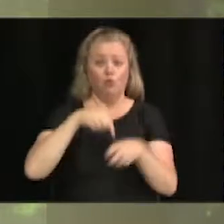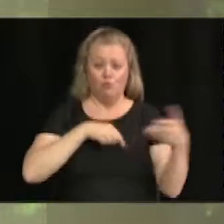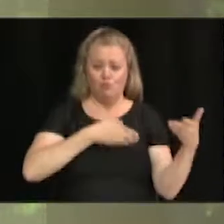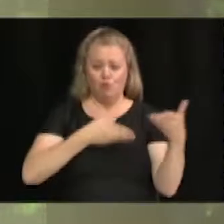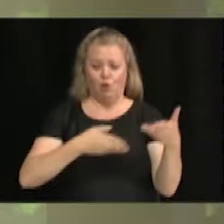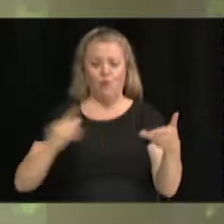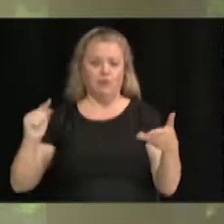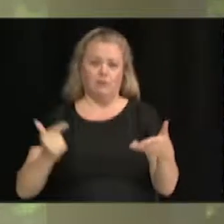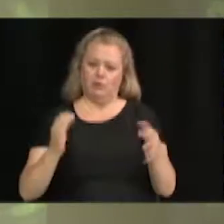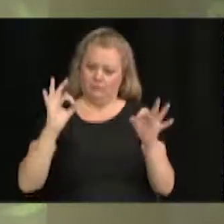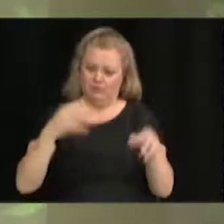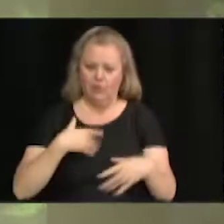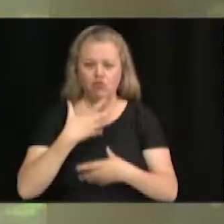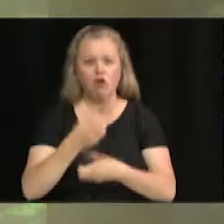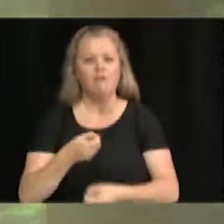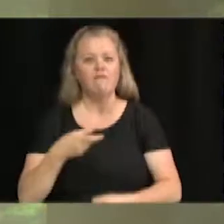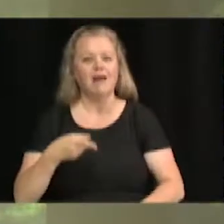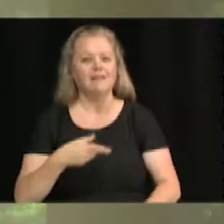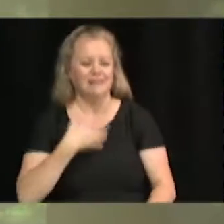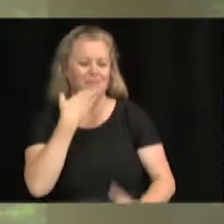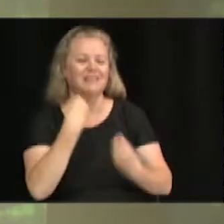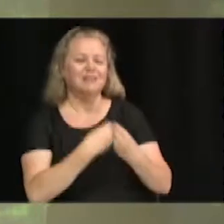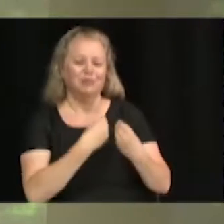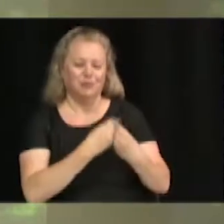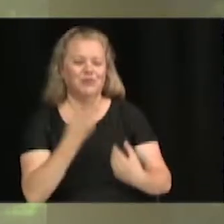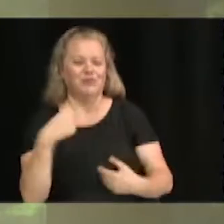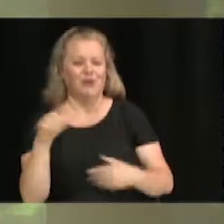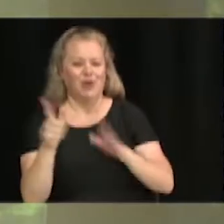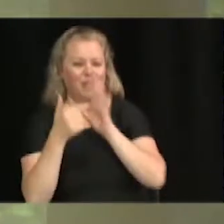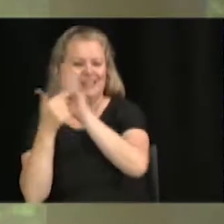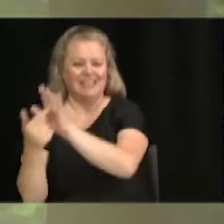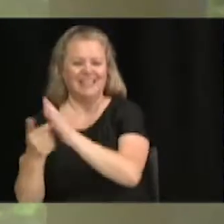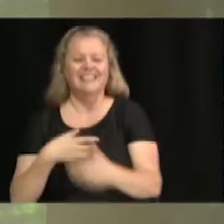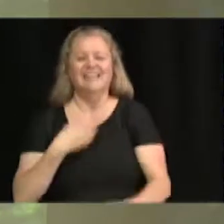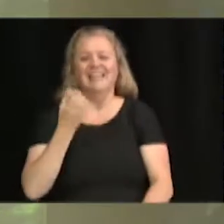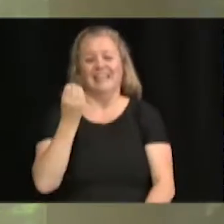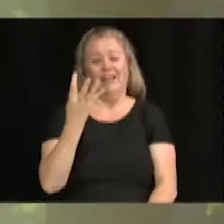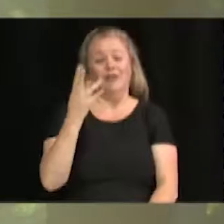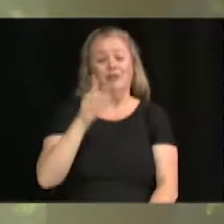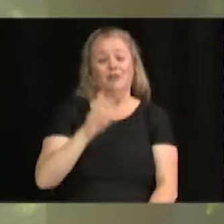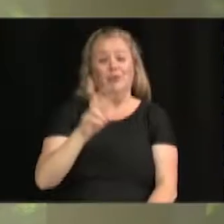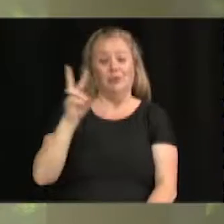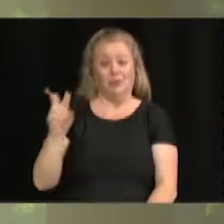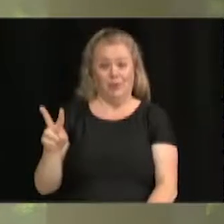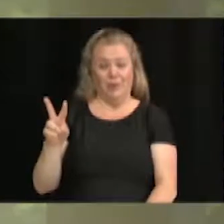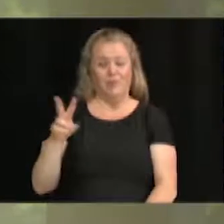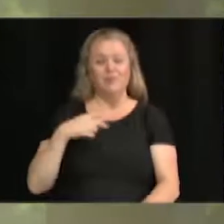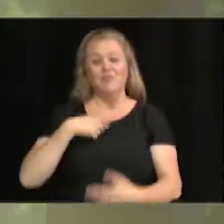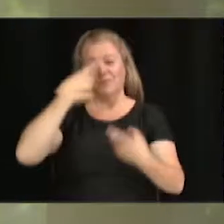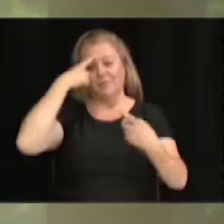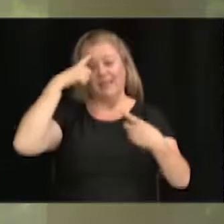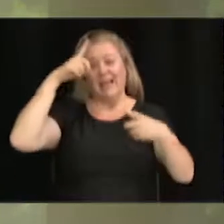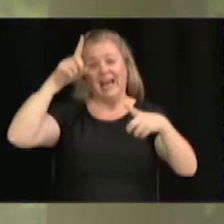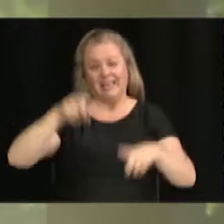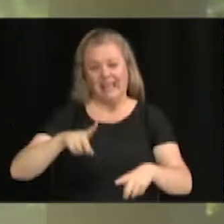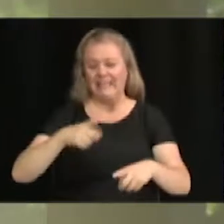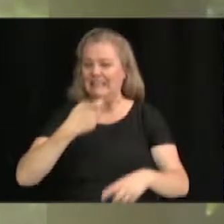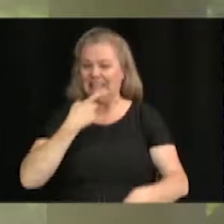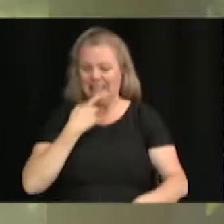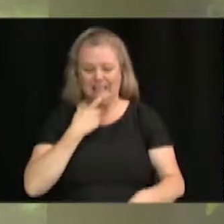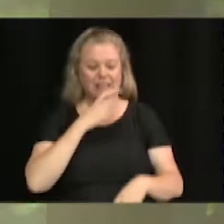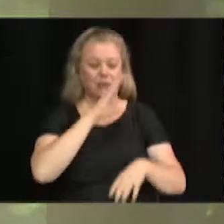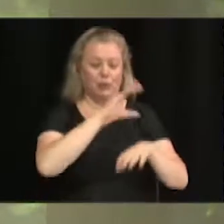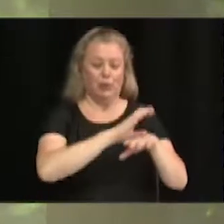Merci beaucoup de votre implication. 14.2.2, protocole d'entente à intervenir entre le club de golf Victoriaville